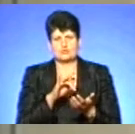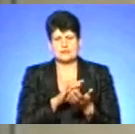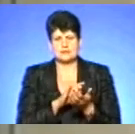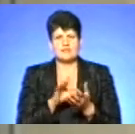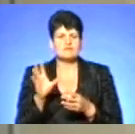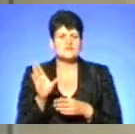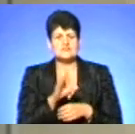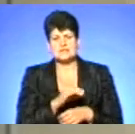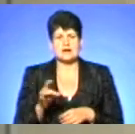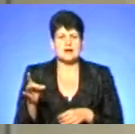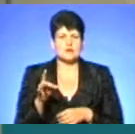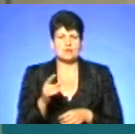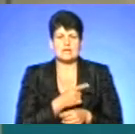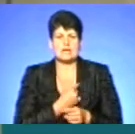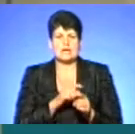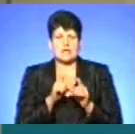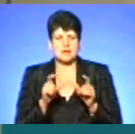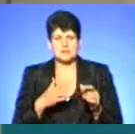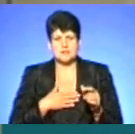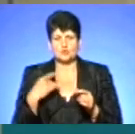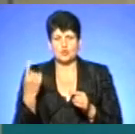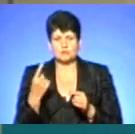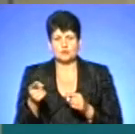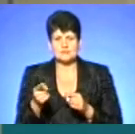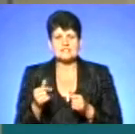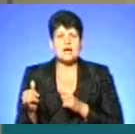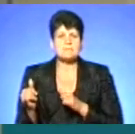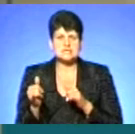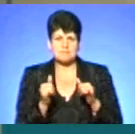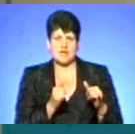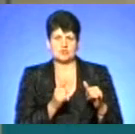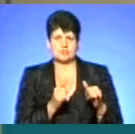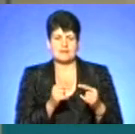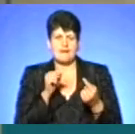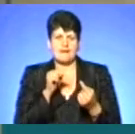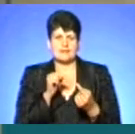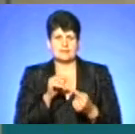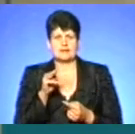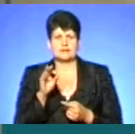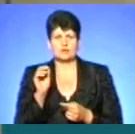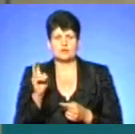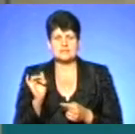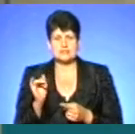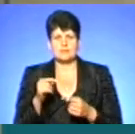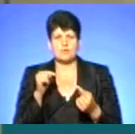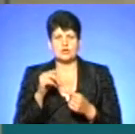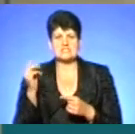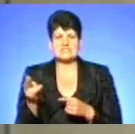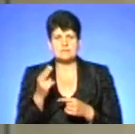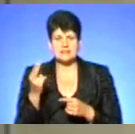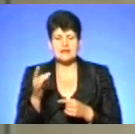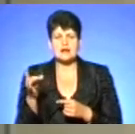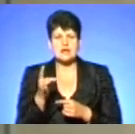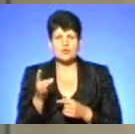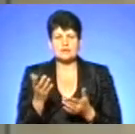всі районні лікарні нашої області Тернопільської забезпечені антитоксином проти змійної утрути. Райони,